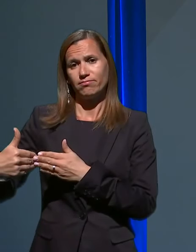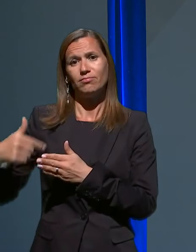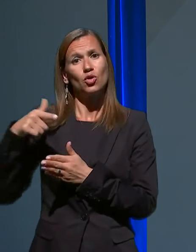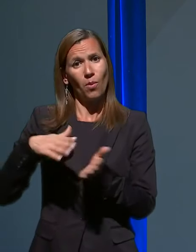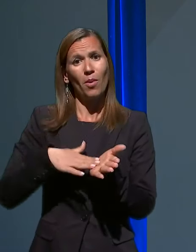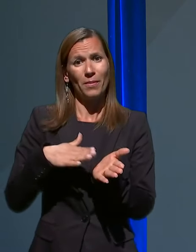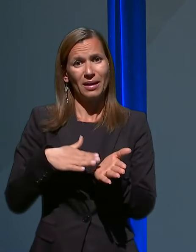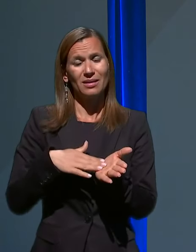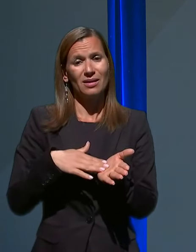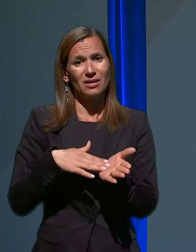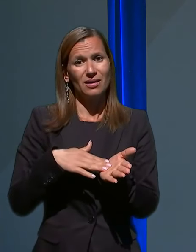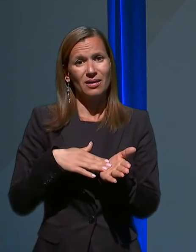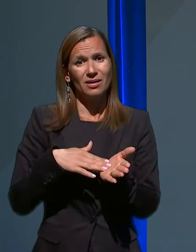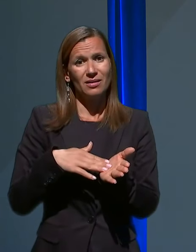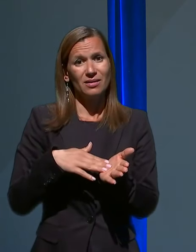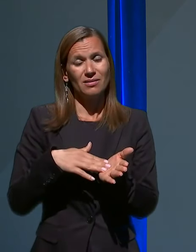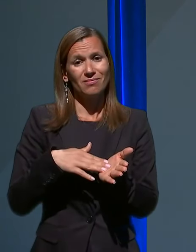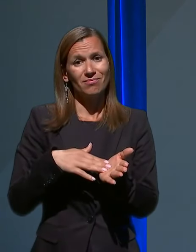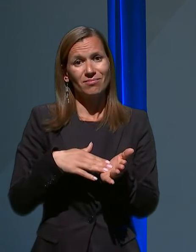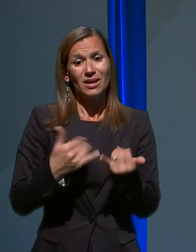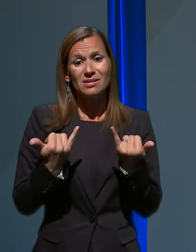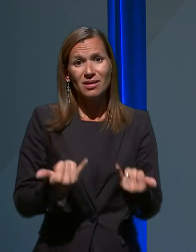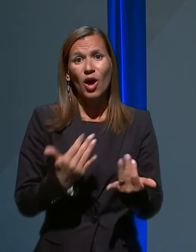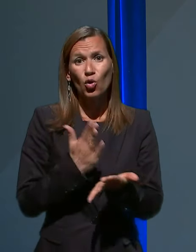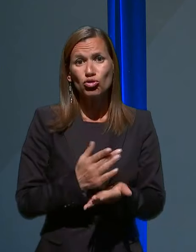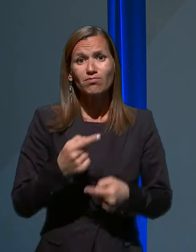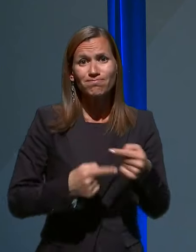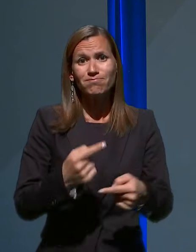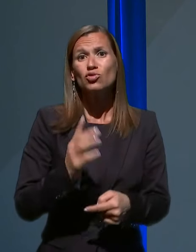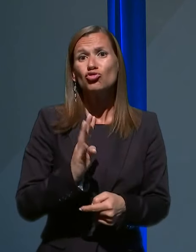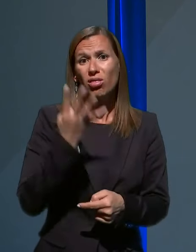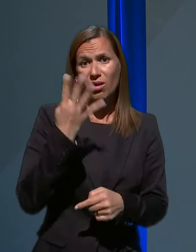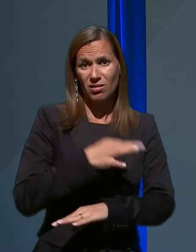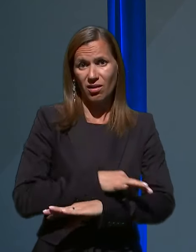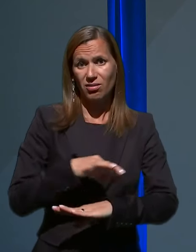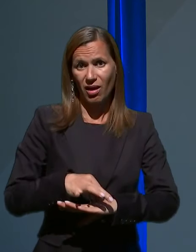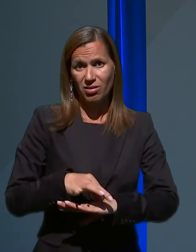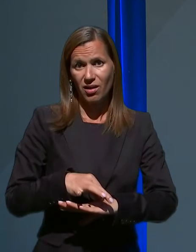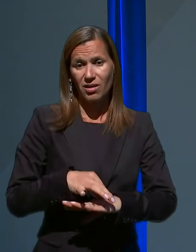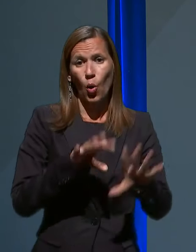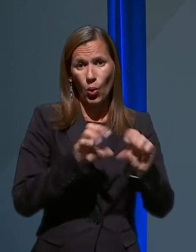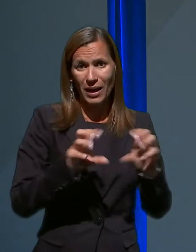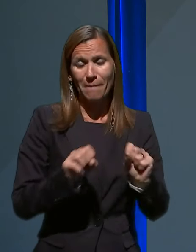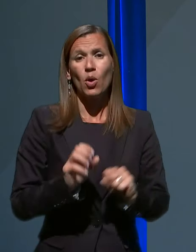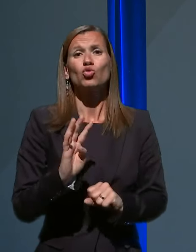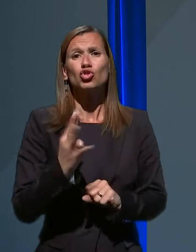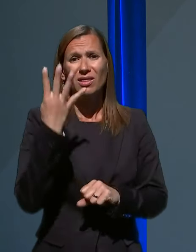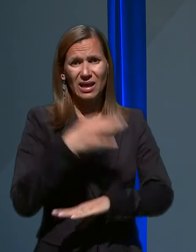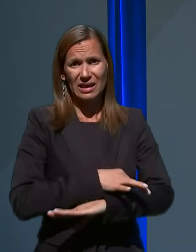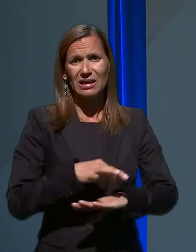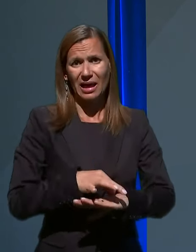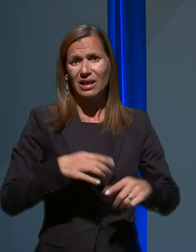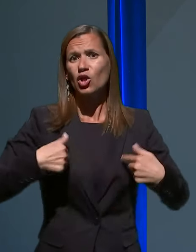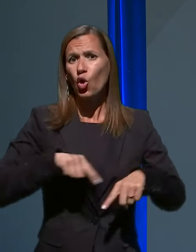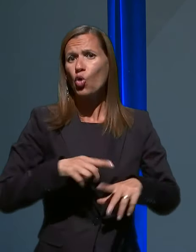tokrat, ko v bistvu teče že četrti teden okrepov, četrti teden, ko živimo za to